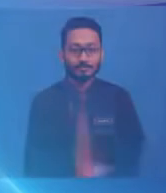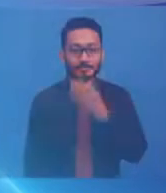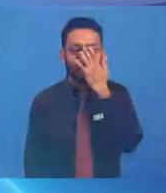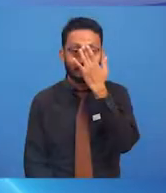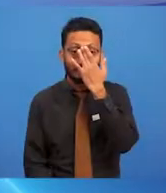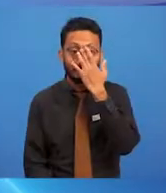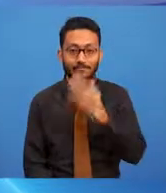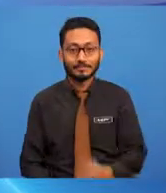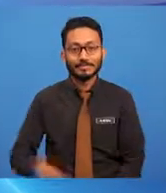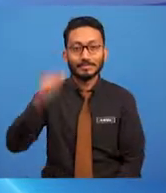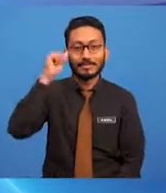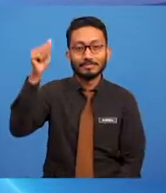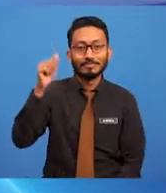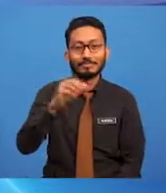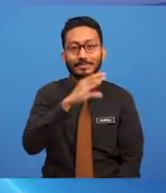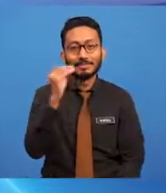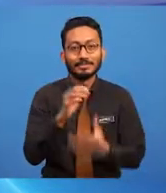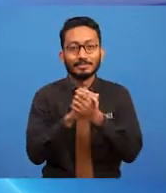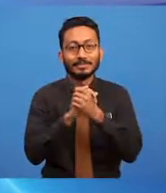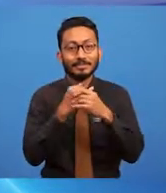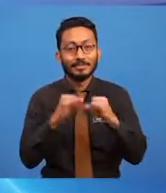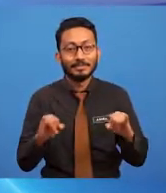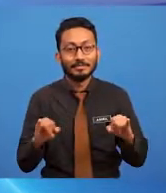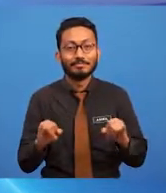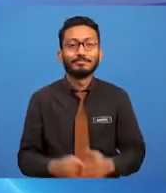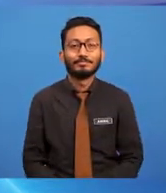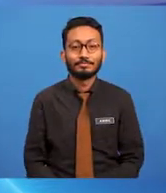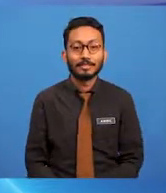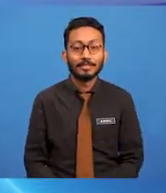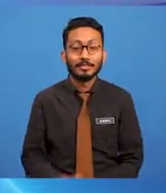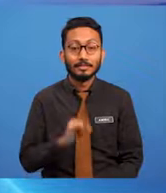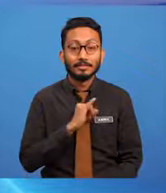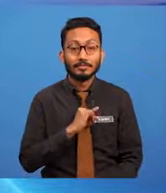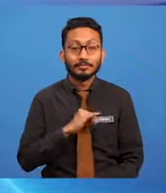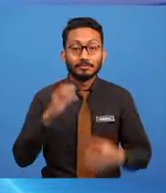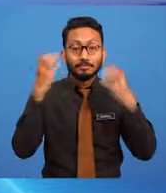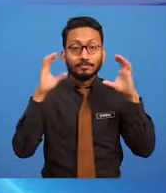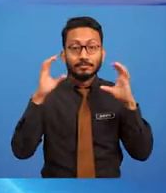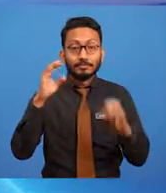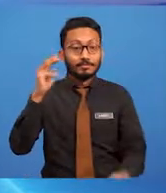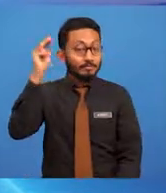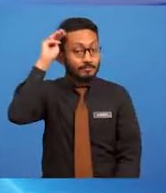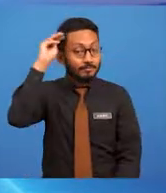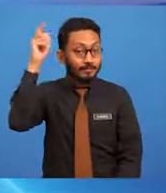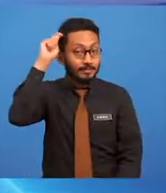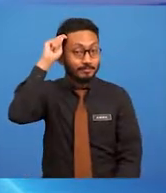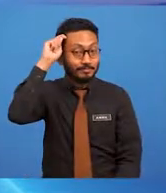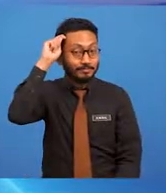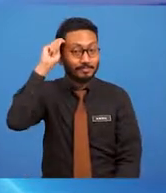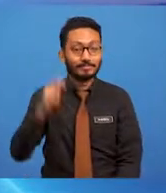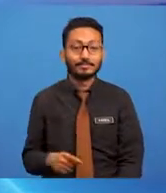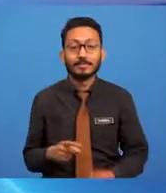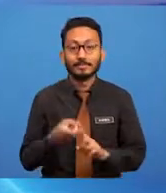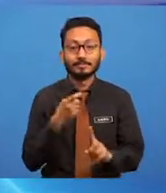Assalamualaikum dan selamat sejahtera. Saya Cikgu Muhammad Taufik bin Mat Solhi dari Kolej